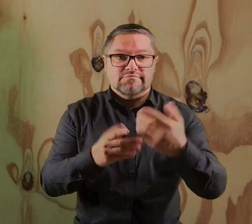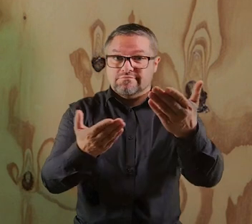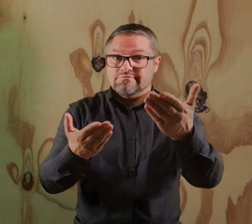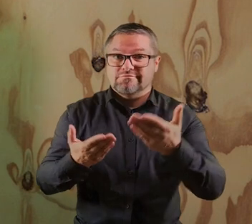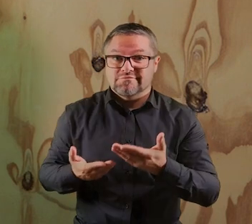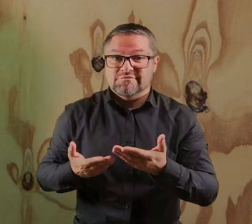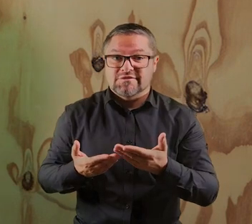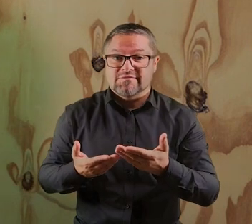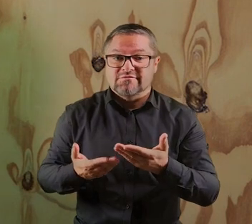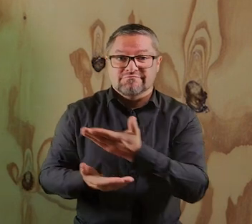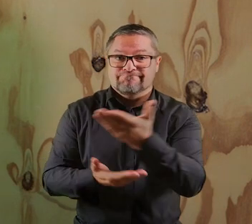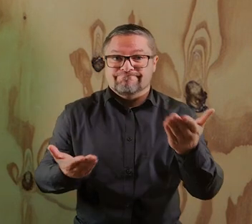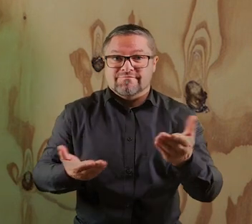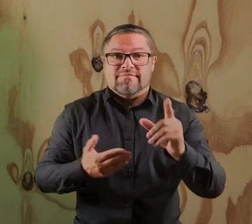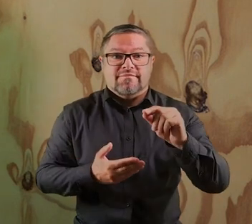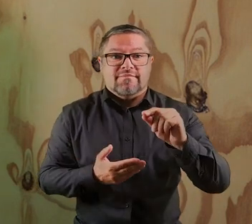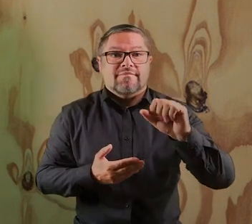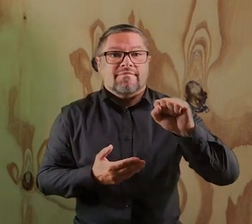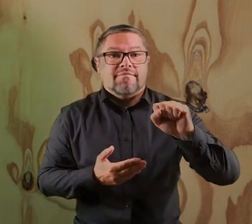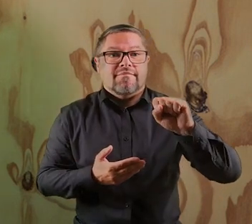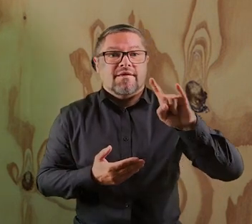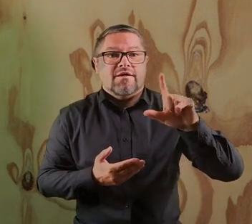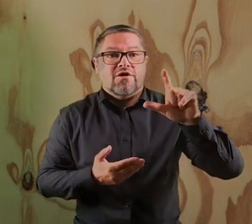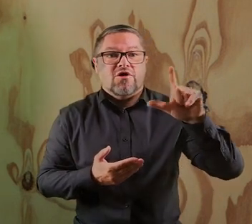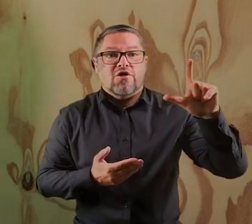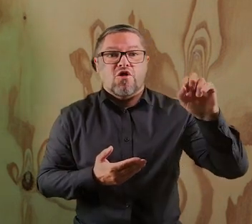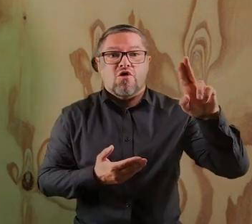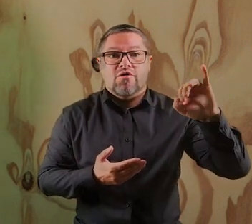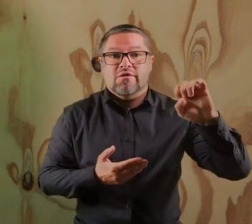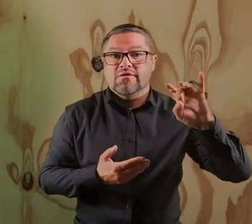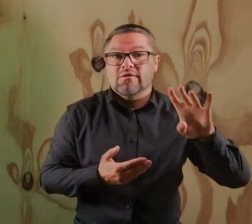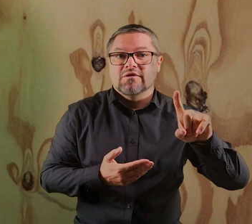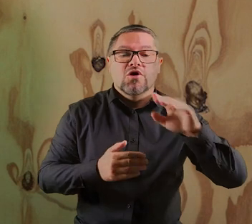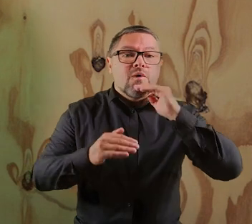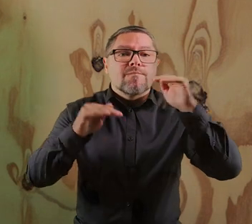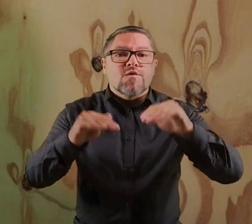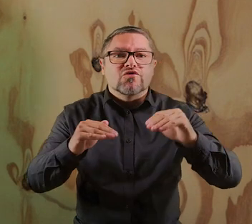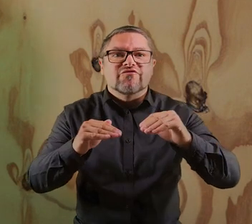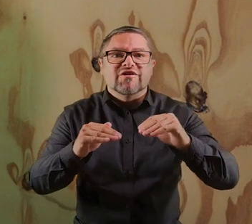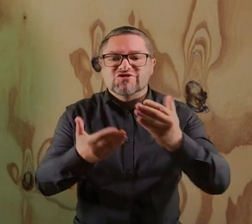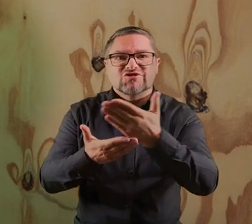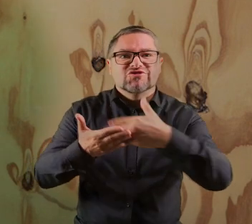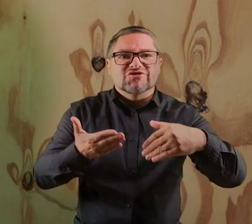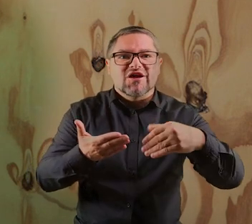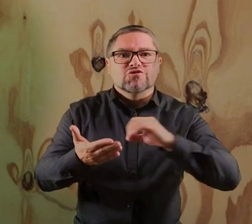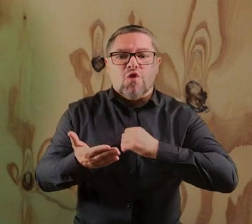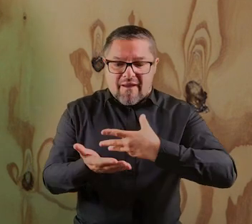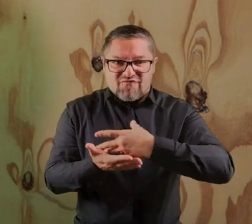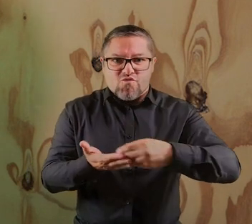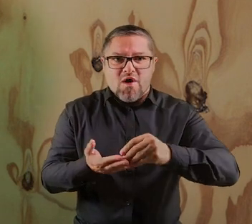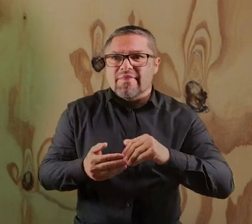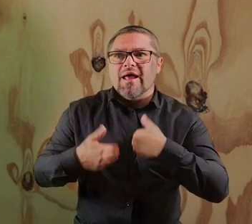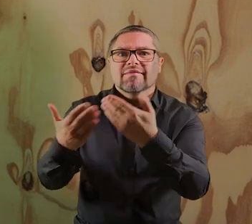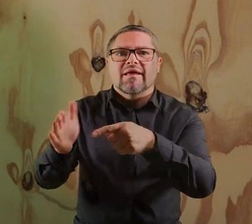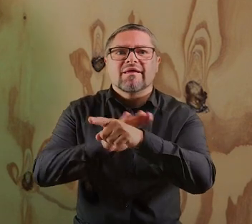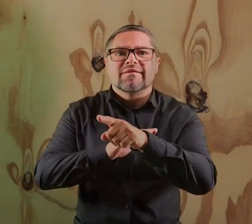Dodatkowo zapraszamy też Państwa do payrollingu, czyli możliwości odprowadzenia końcówki wynagrodzenia na rzecz